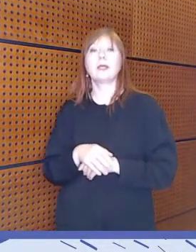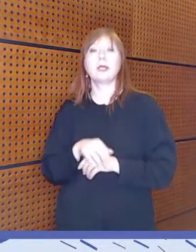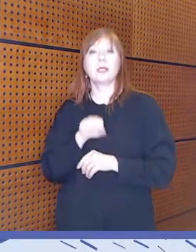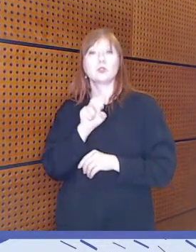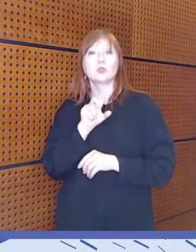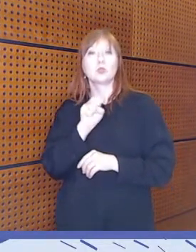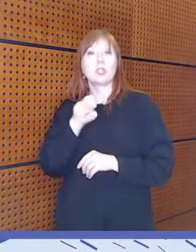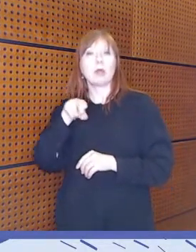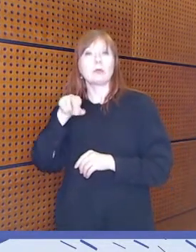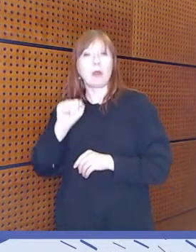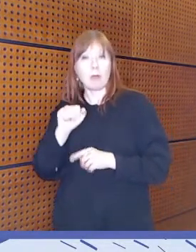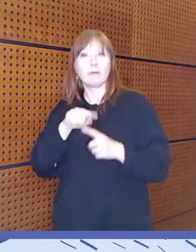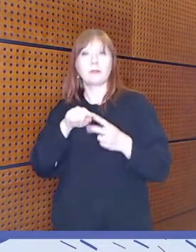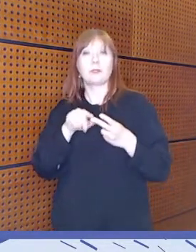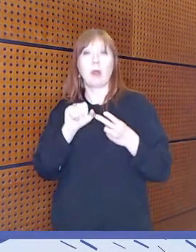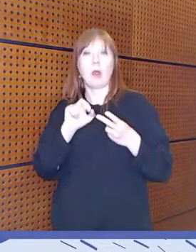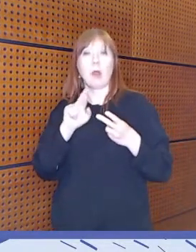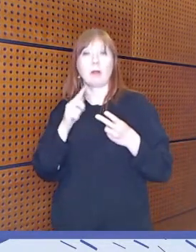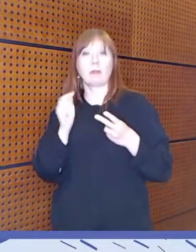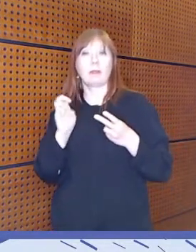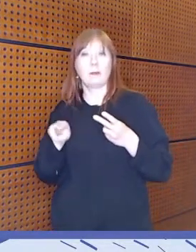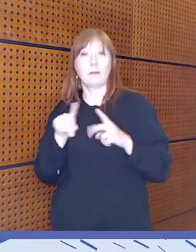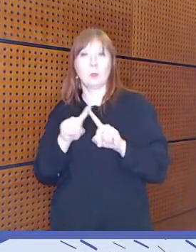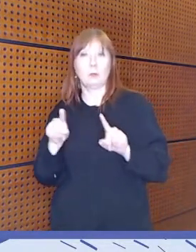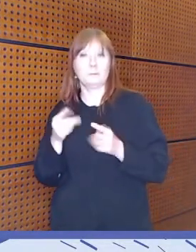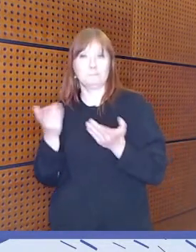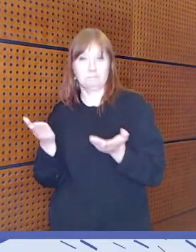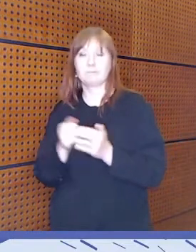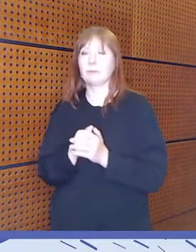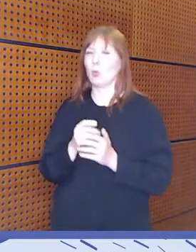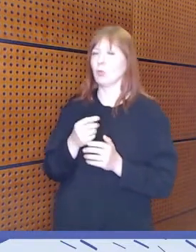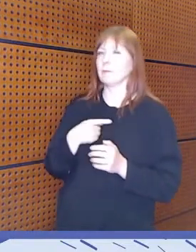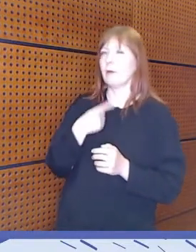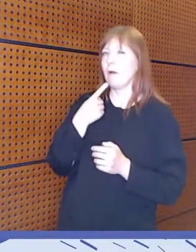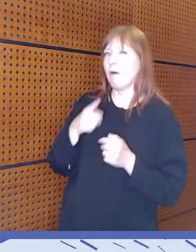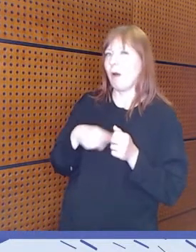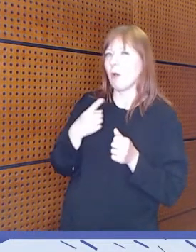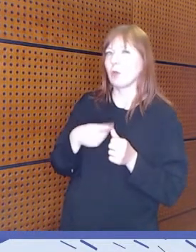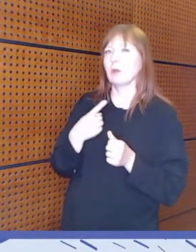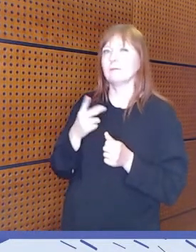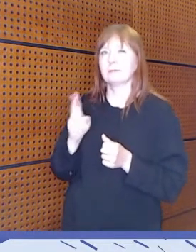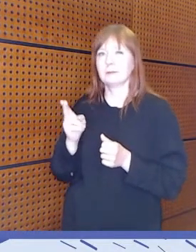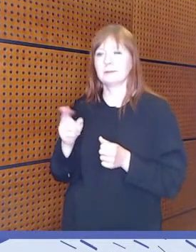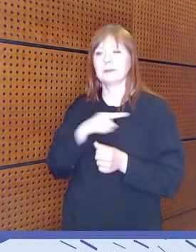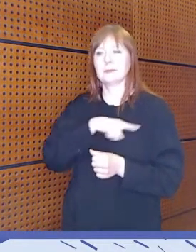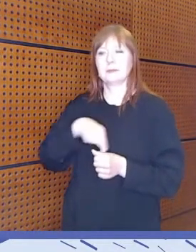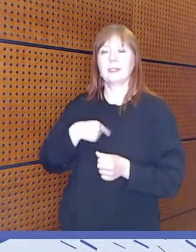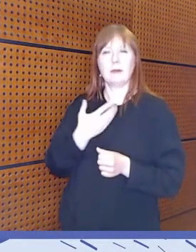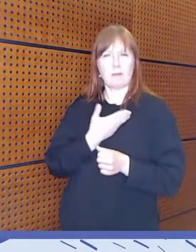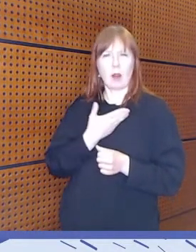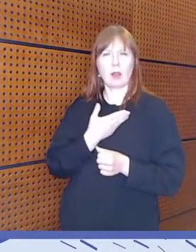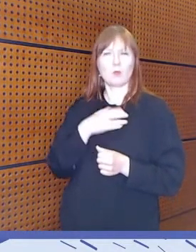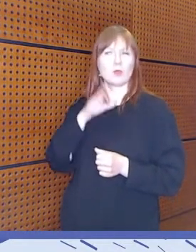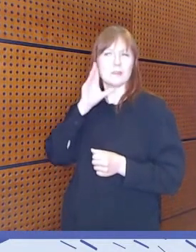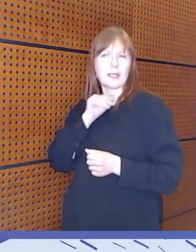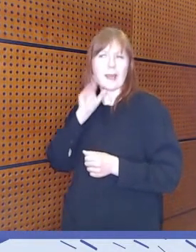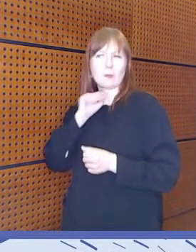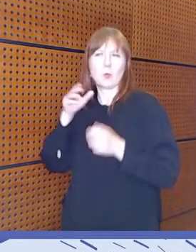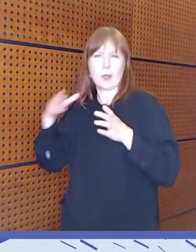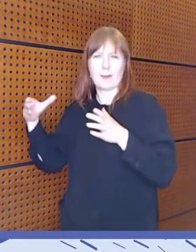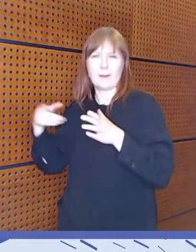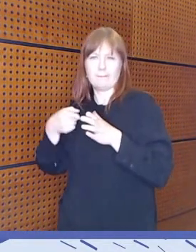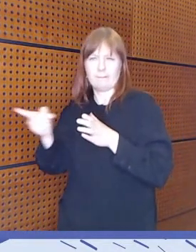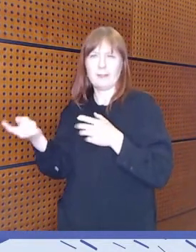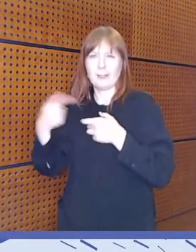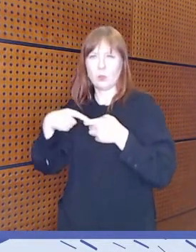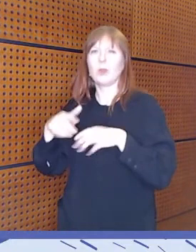antaa. Jos minä tästä nopeasti aloitan, niin kyllä tosi paljon puhutaan ikääntyneettekin kohdalla näistä käyttötaidoista.